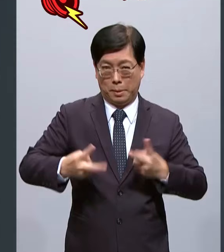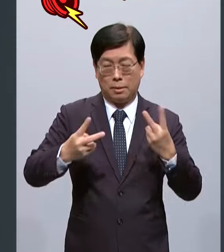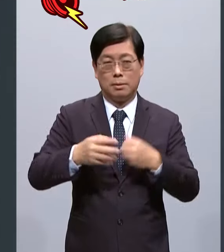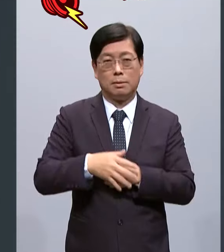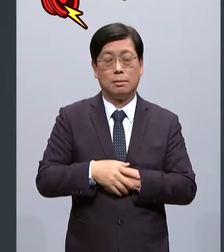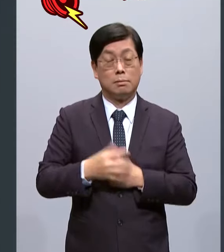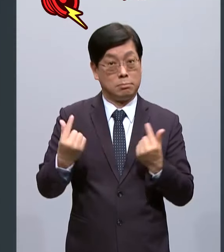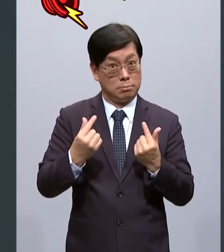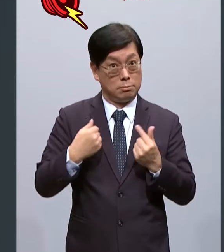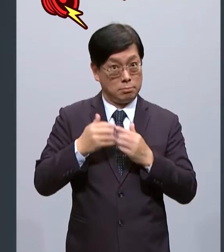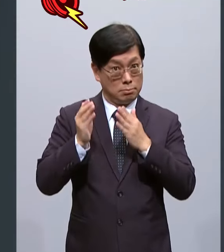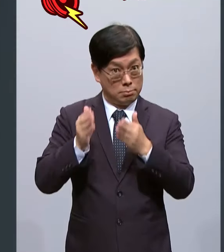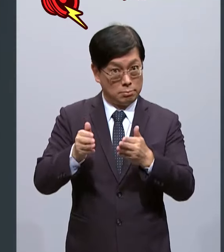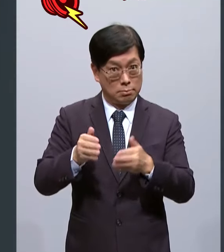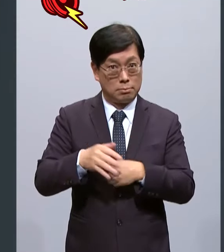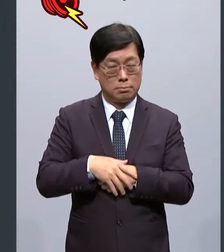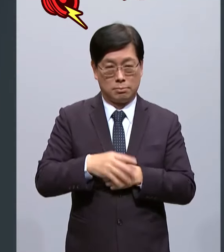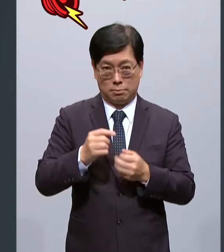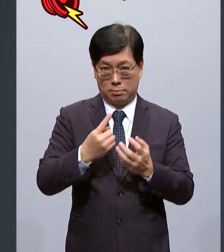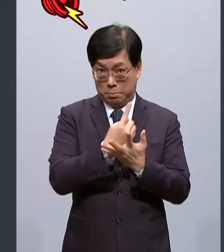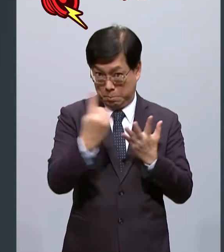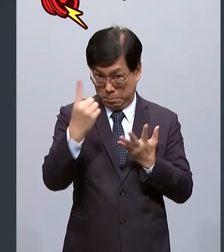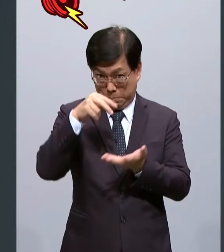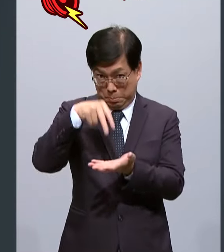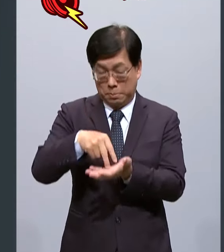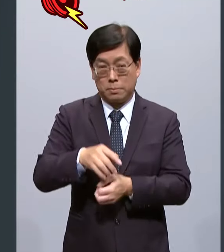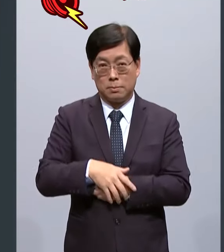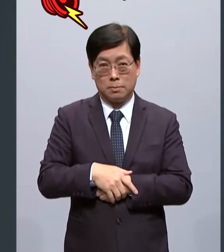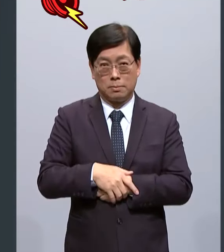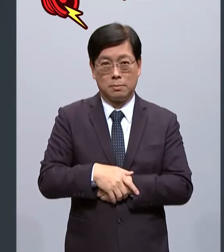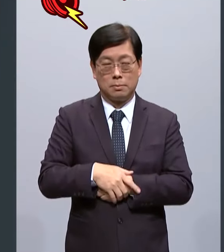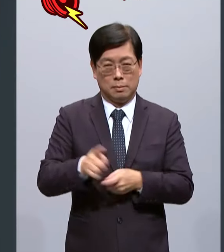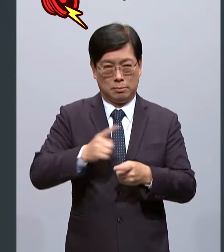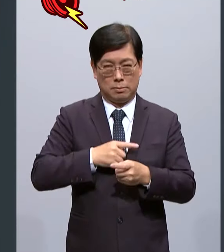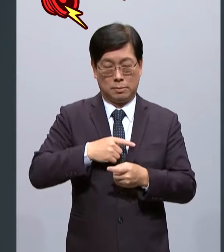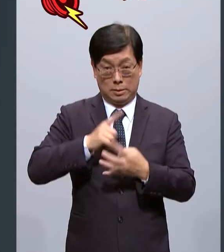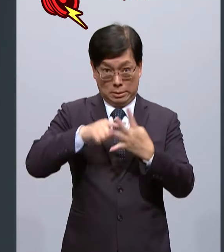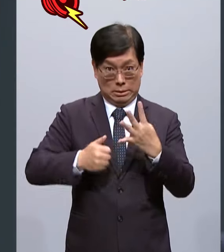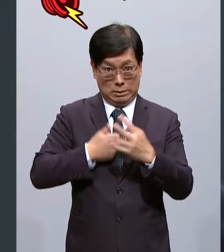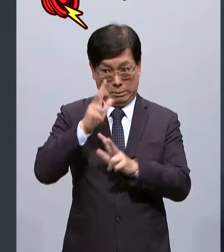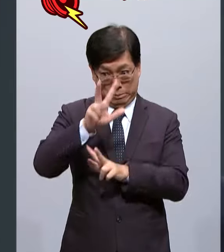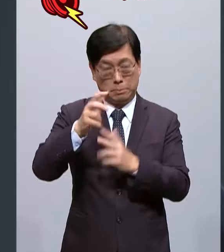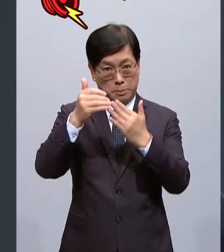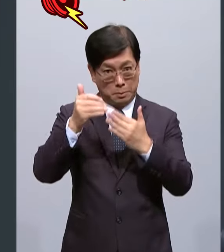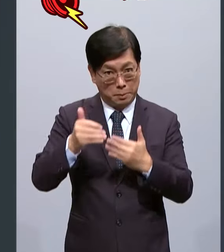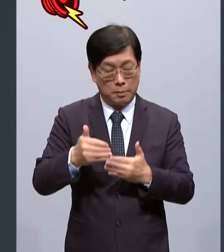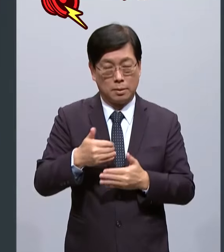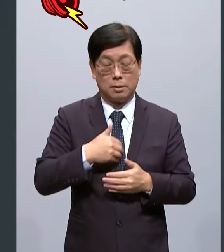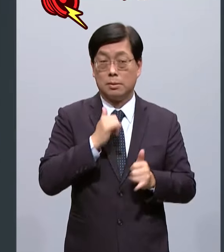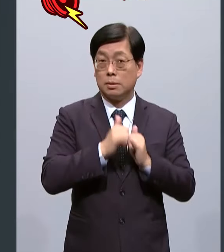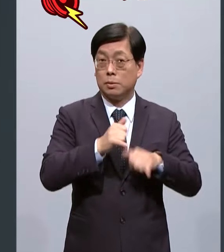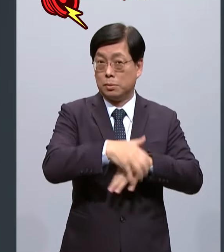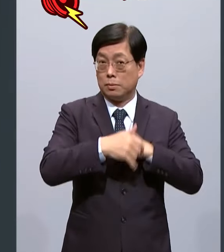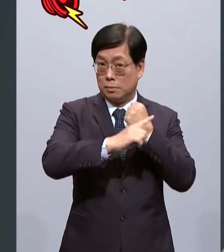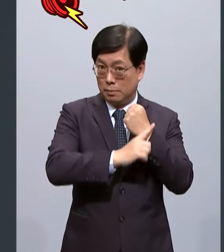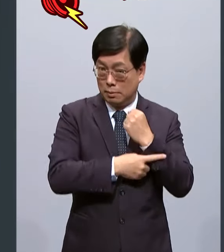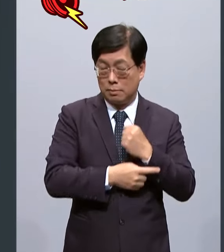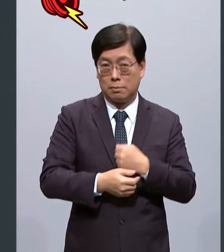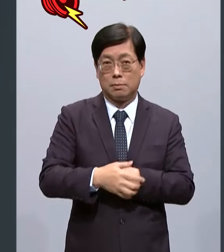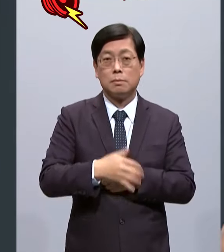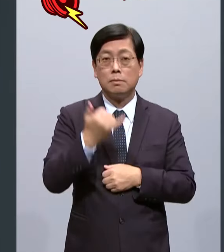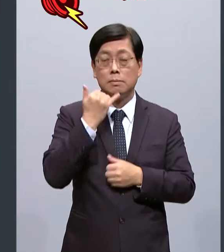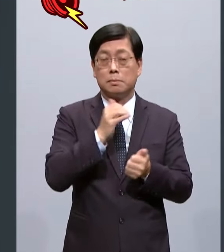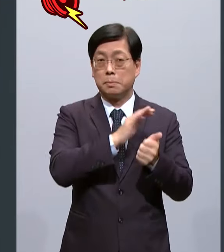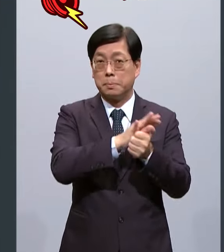特别单列一款事实认定让社会救助法可以